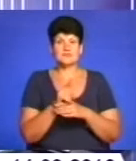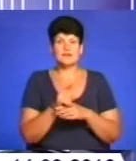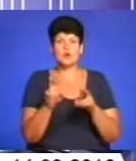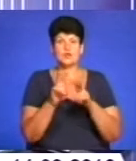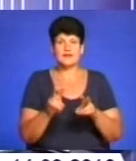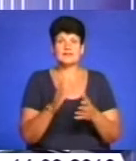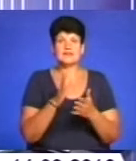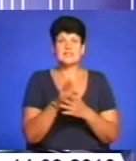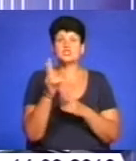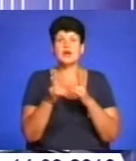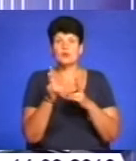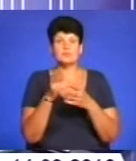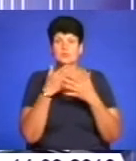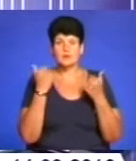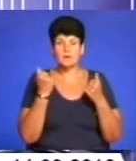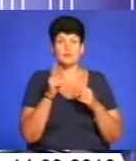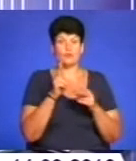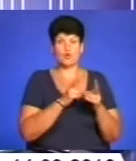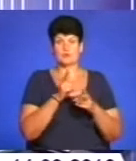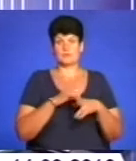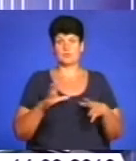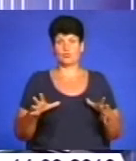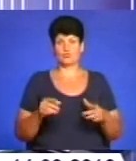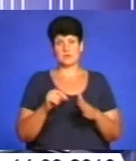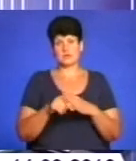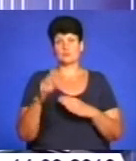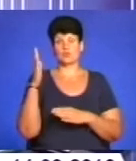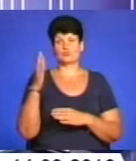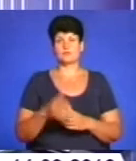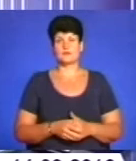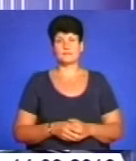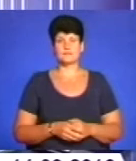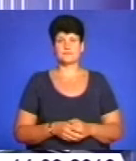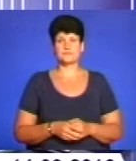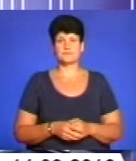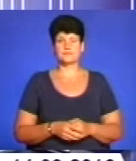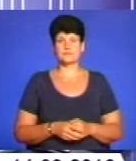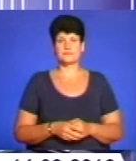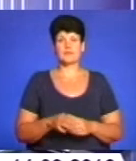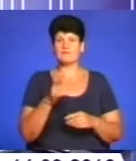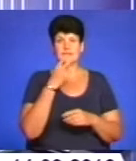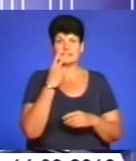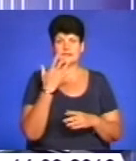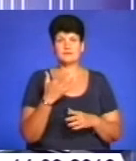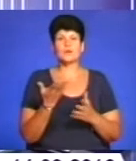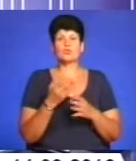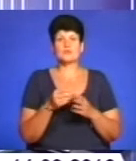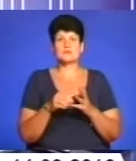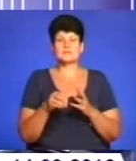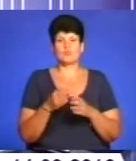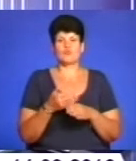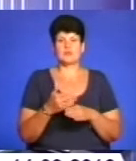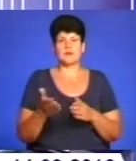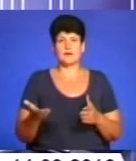когось претензій, чи немає. Претензій ні в кого не було, знаєш, ми проголосували. А, тобто ви не дивитесь, яку ви землю виділяєте, грубо